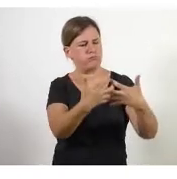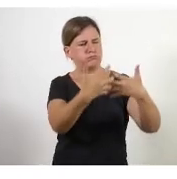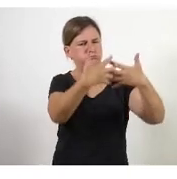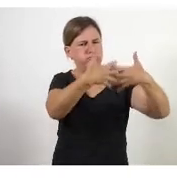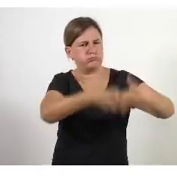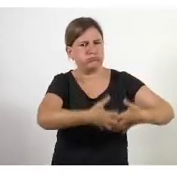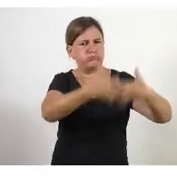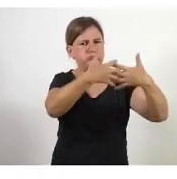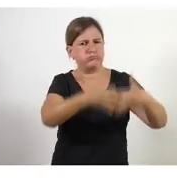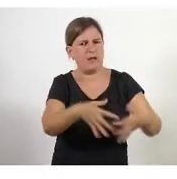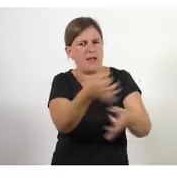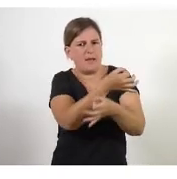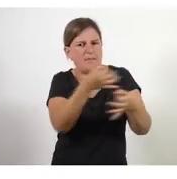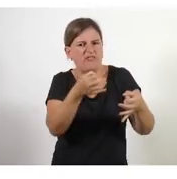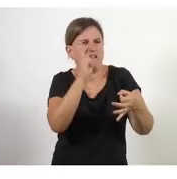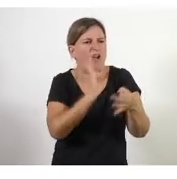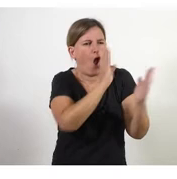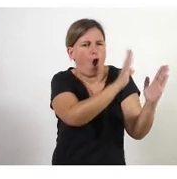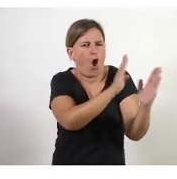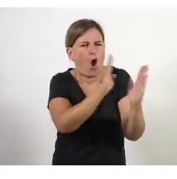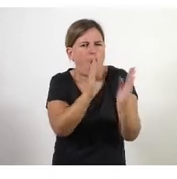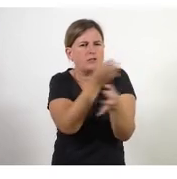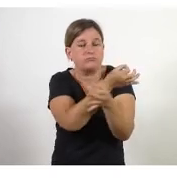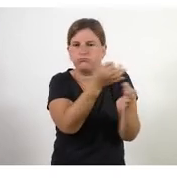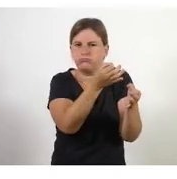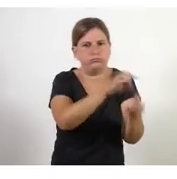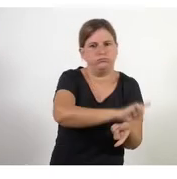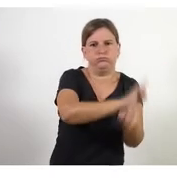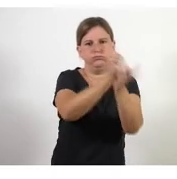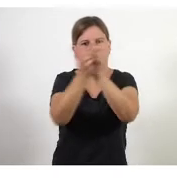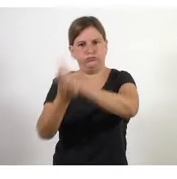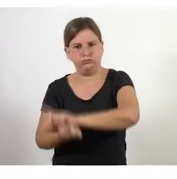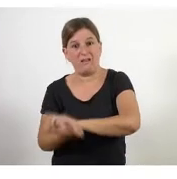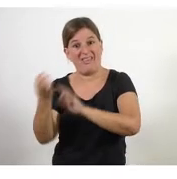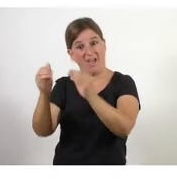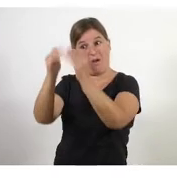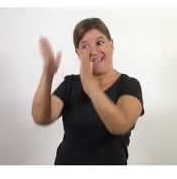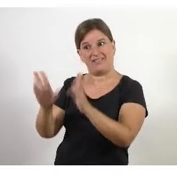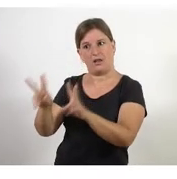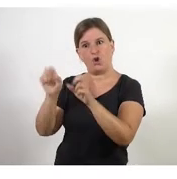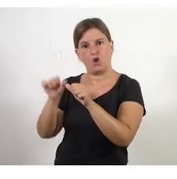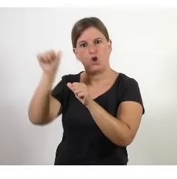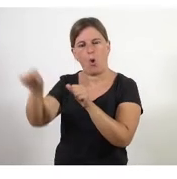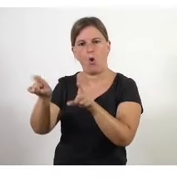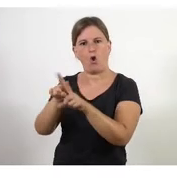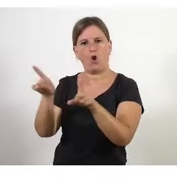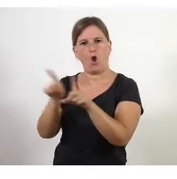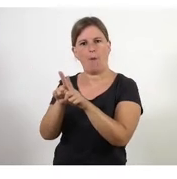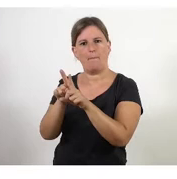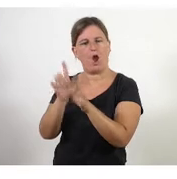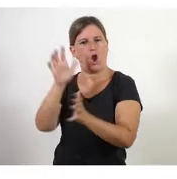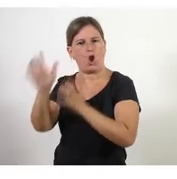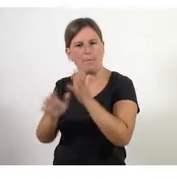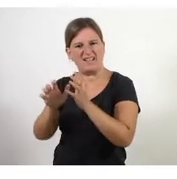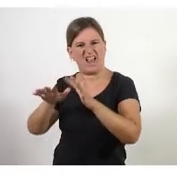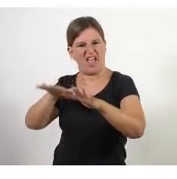procediments superconcrets per començar a mirar l'organització com una cosa complexa, dinàmica, com un organisme.